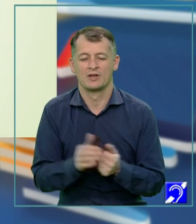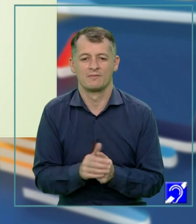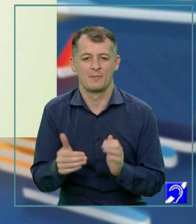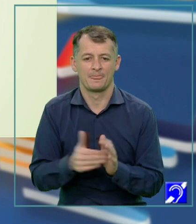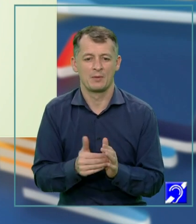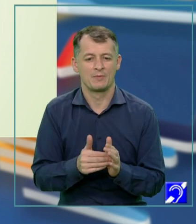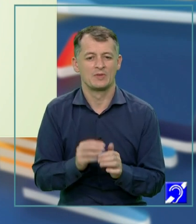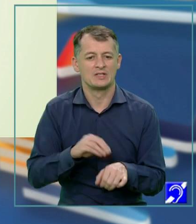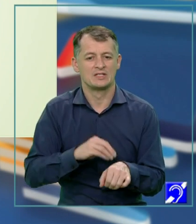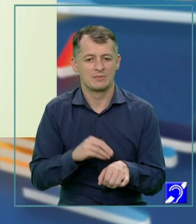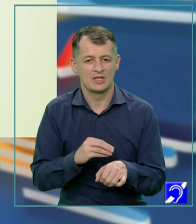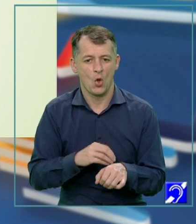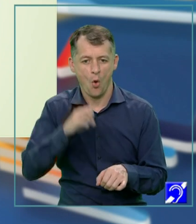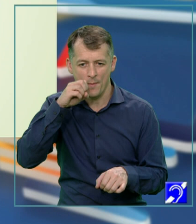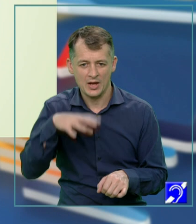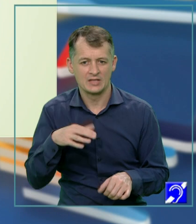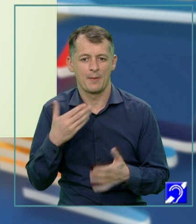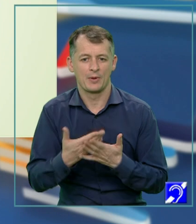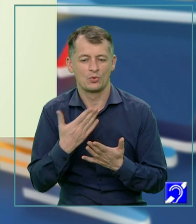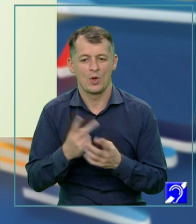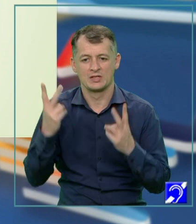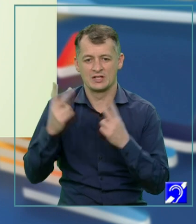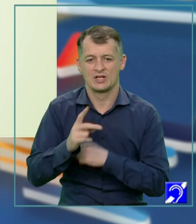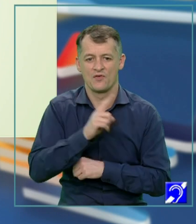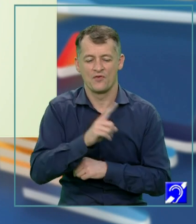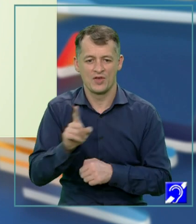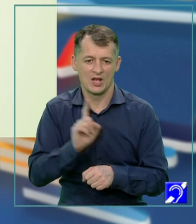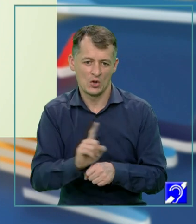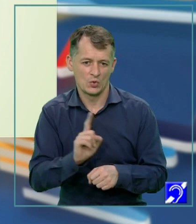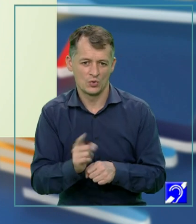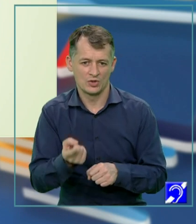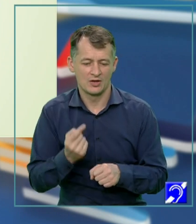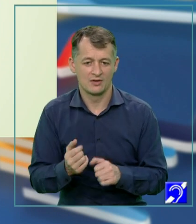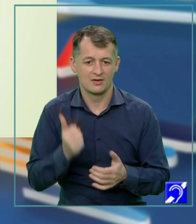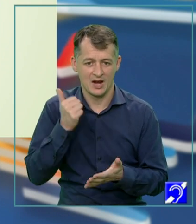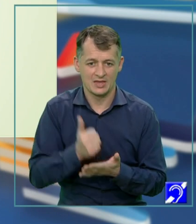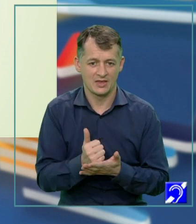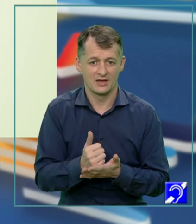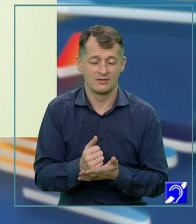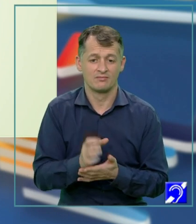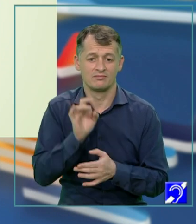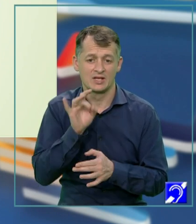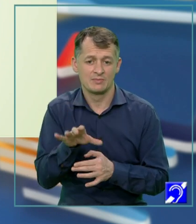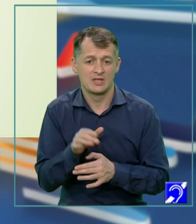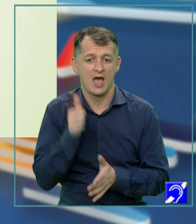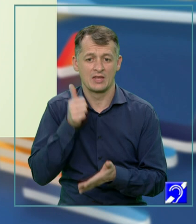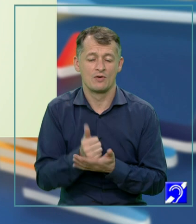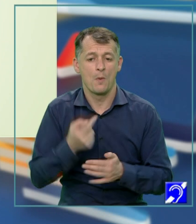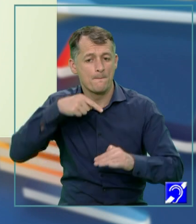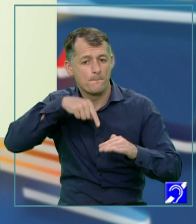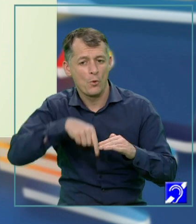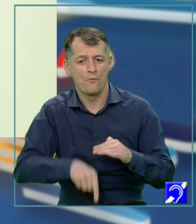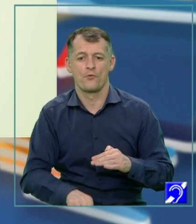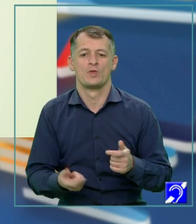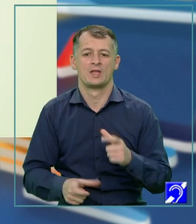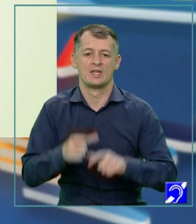sensibilitate omenească pentru a realiza că fiecare detaliu din realitate transmite adevăruri profunde despre viață.